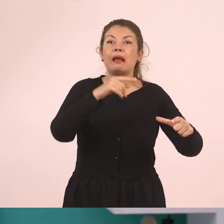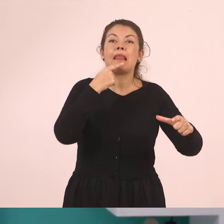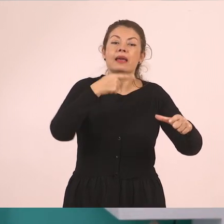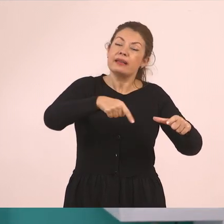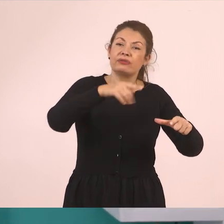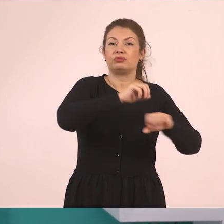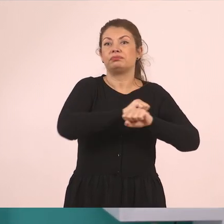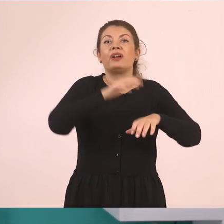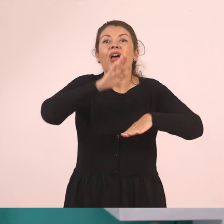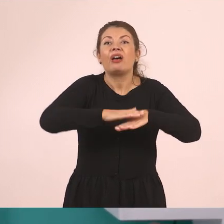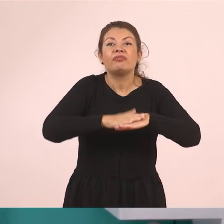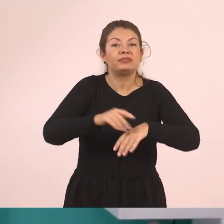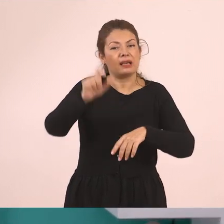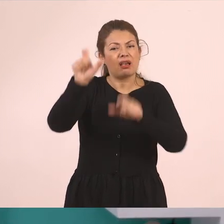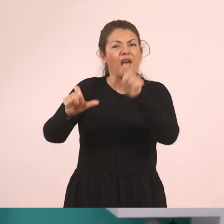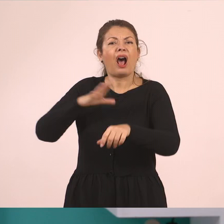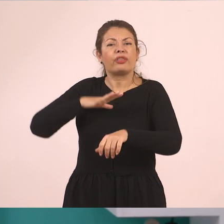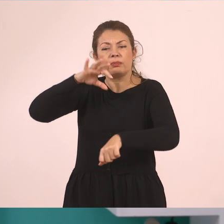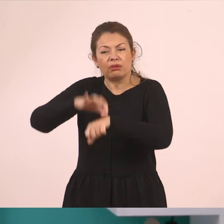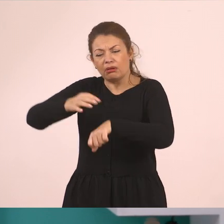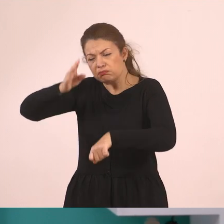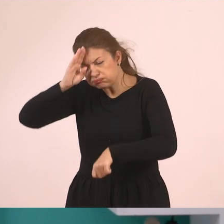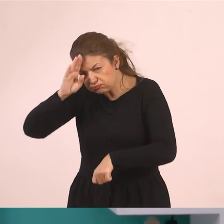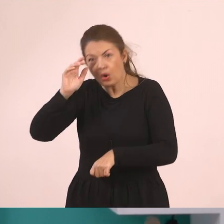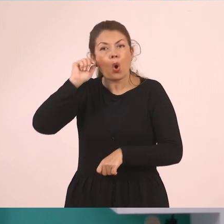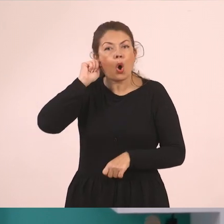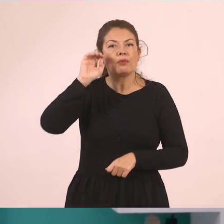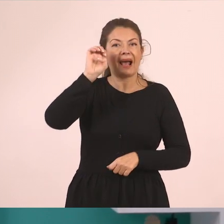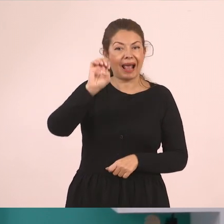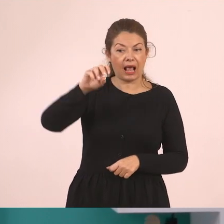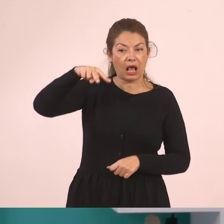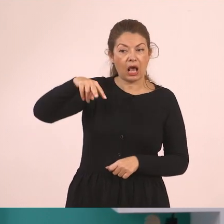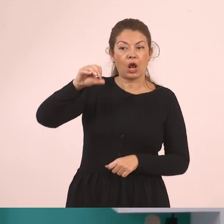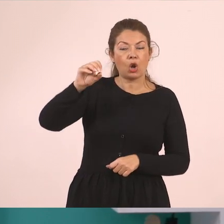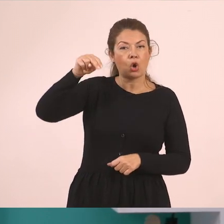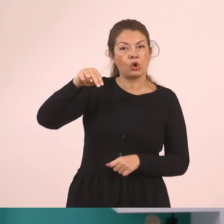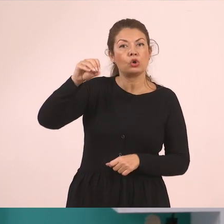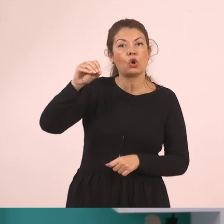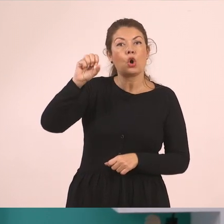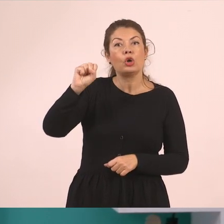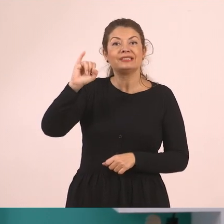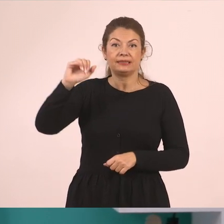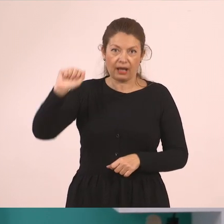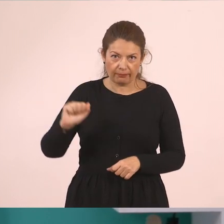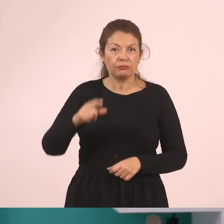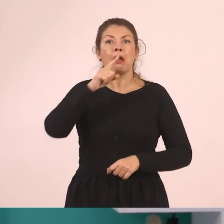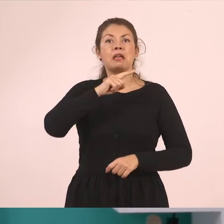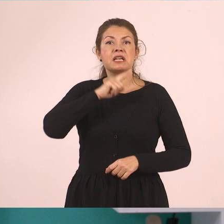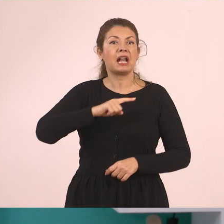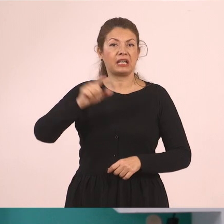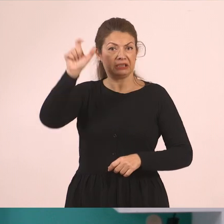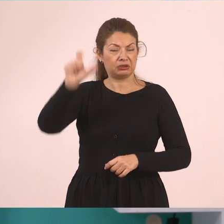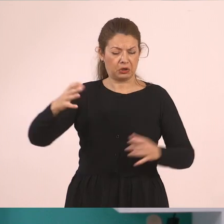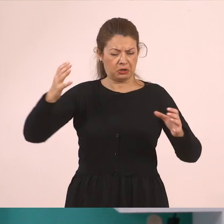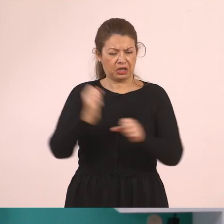ότι ήταν υπεύθυνα και για μία ασθένεια, την Ελωνοσία. Διώχνοντας λοιπόν αυτά τα πουλιά, τις Στιμφαλίδες Όρνηθες ο Ηρακλής,